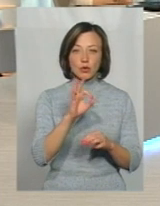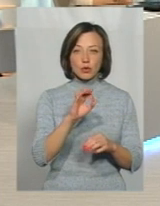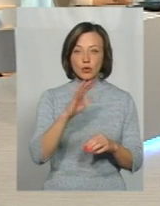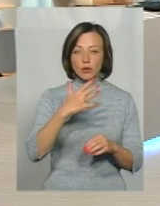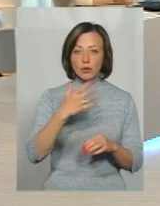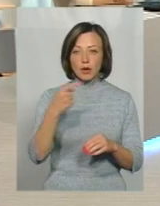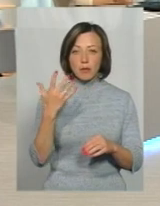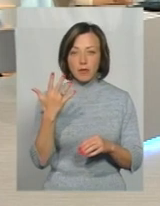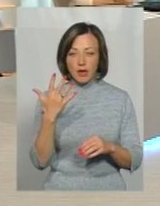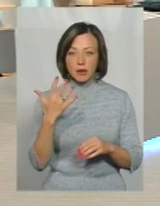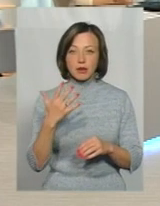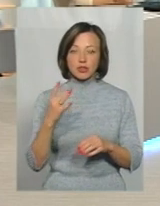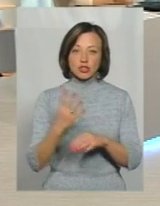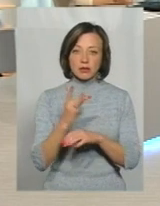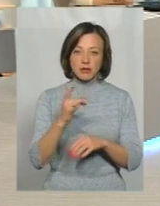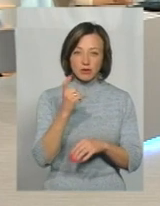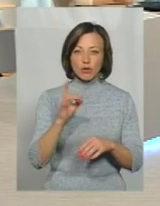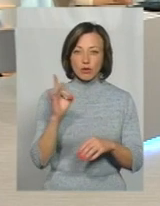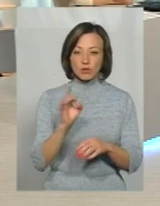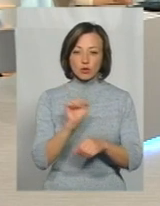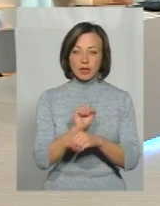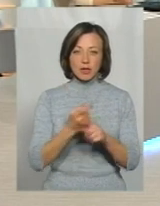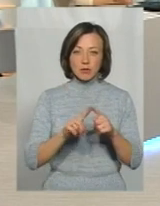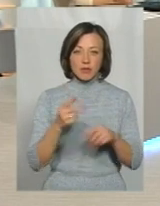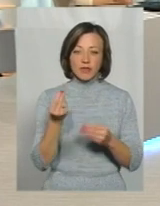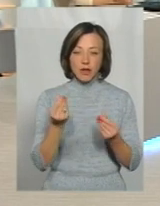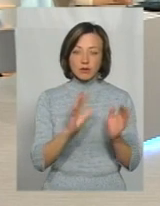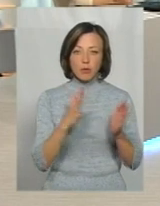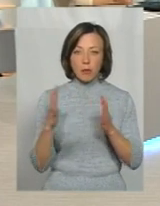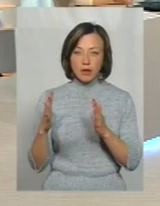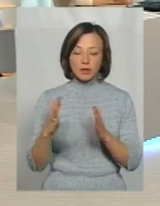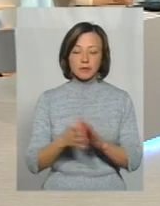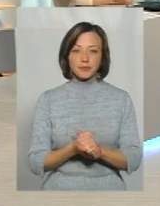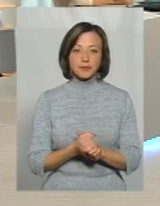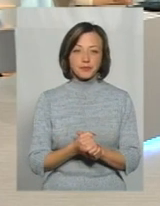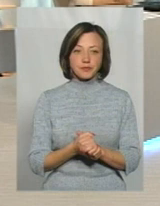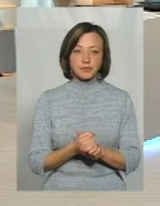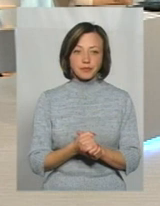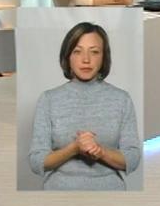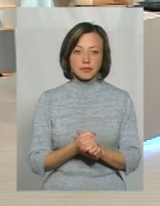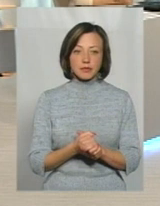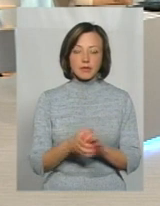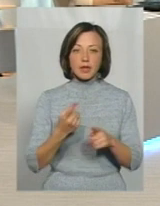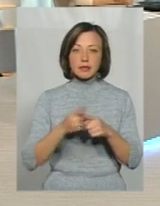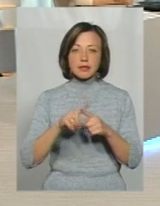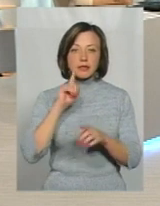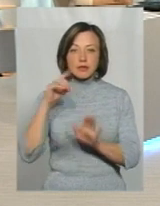в 4-х вратному розмірі і так далі. Не буде переховувати, зупиняти на цих фінансових моментах. Це зелений список. По червоному списку,